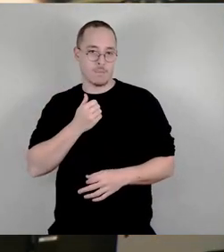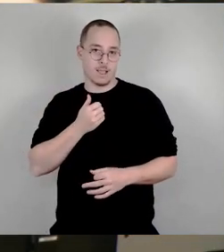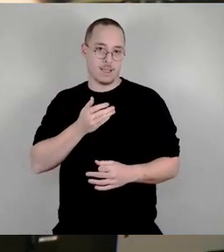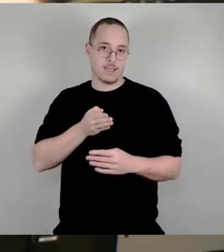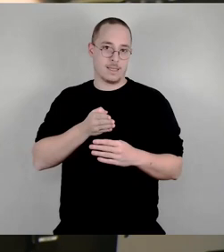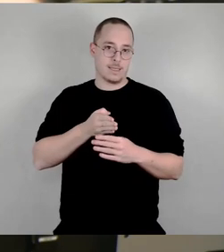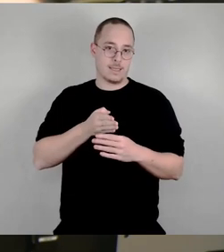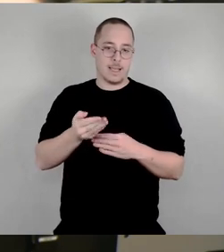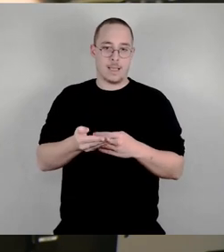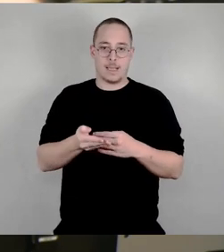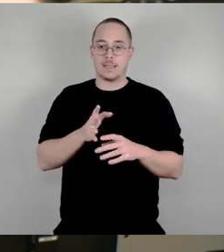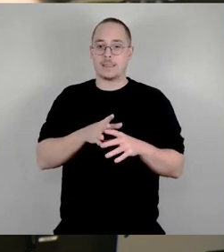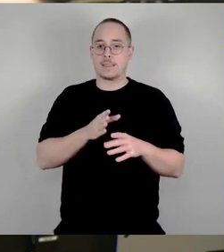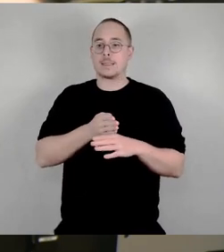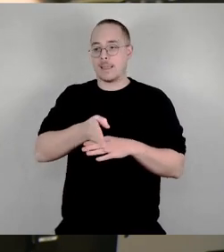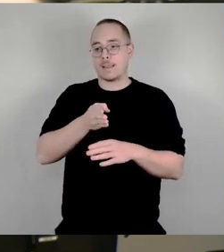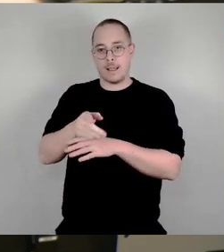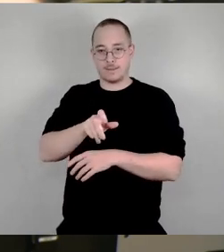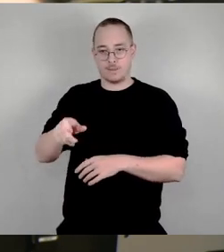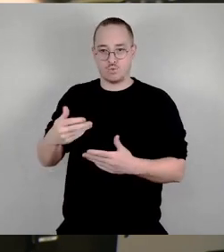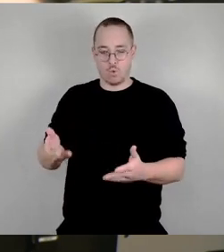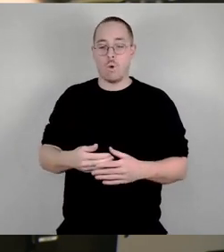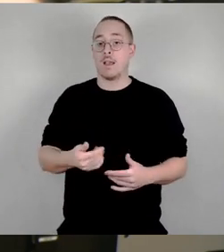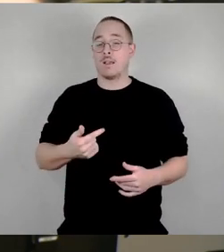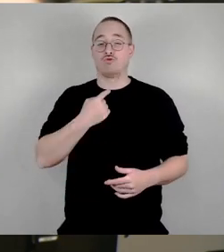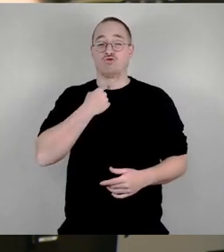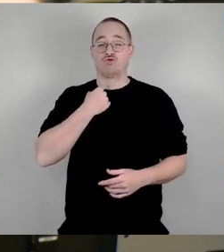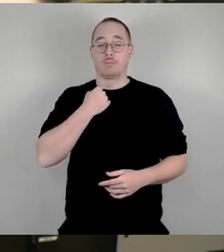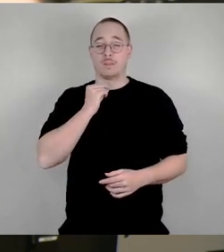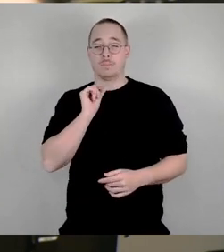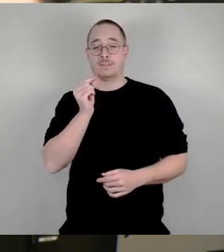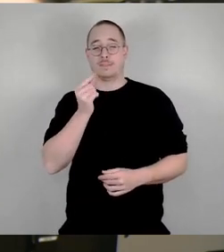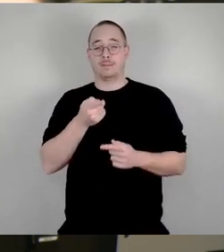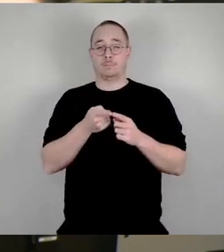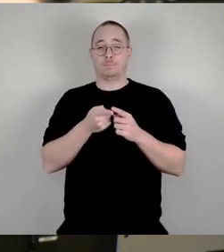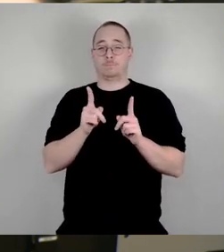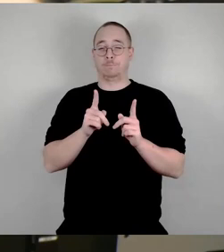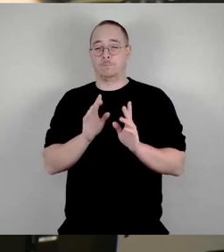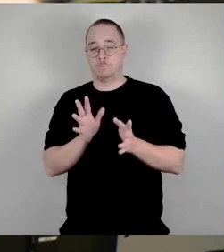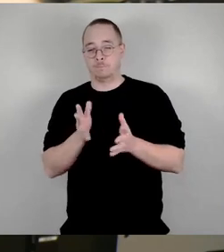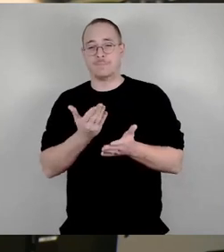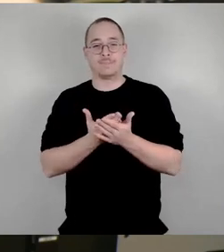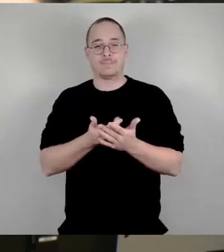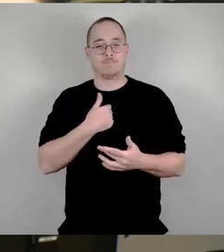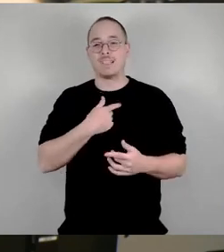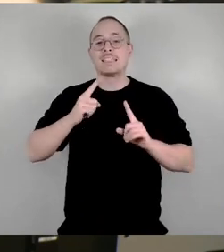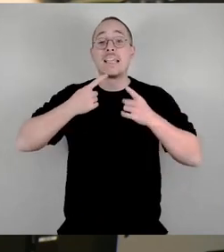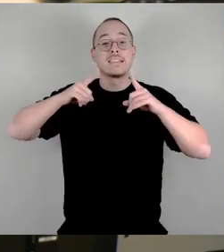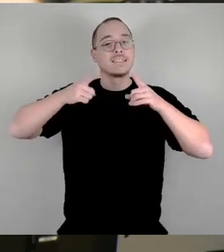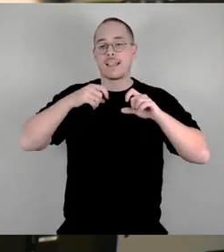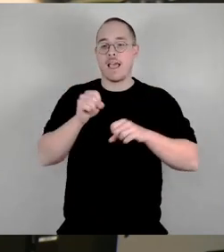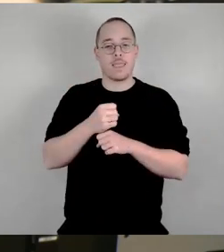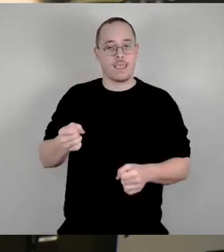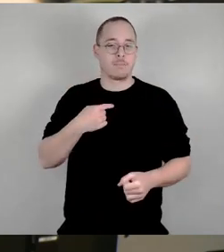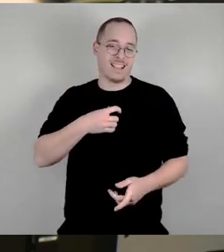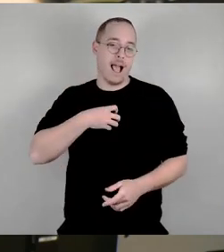Nein, ich habe nicht so viel gesungen, ich kann nämlich gar nicht singen, habe meine Musiklehrerin früher schon festgestellt, insofern übe ich mich auch nie mit Straßenmusik, sondern rede lieber